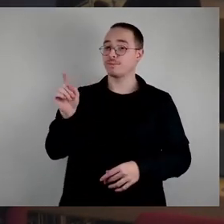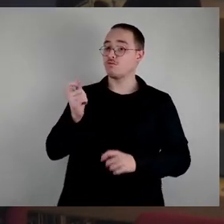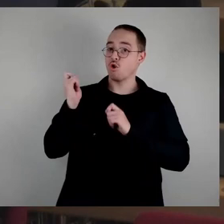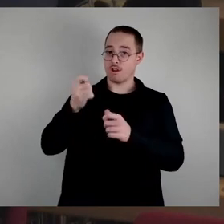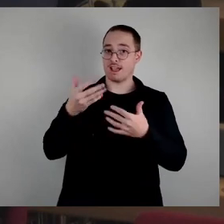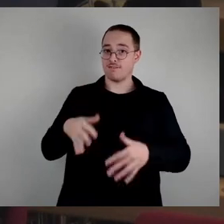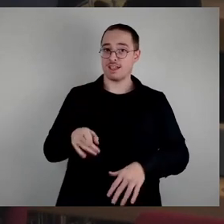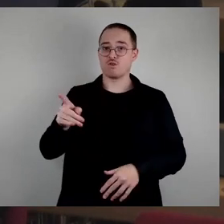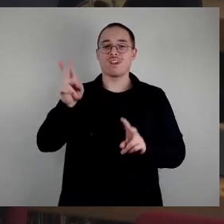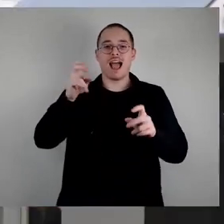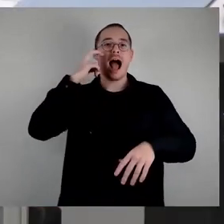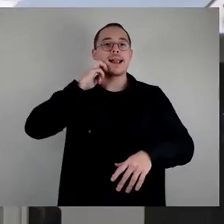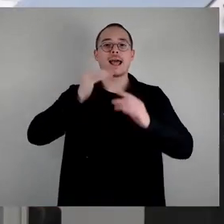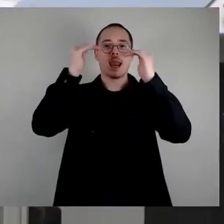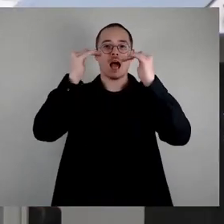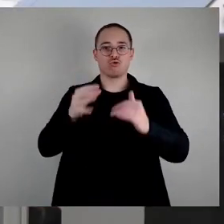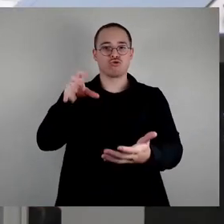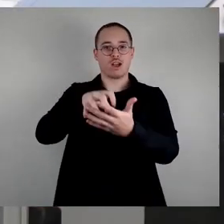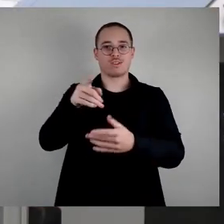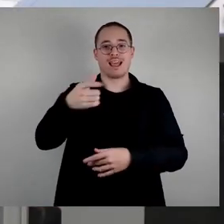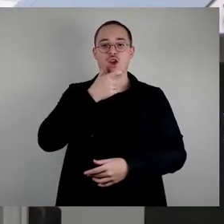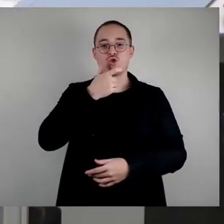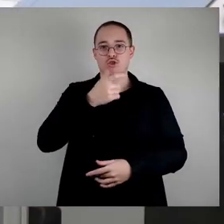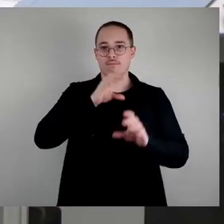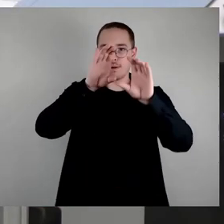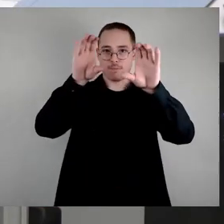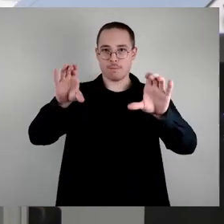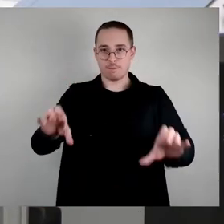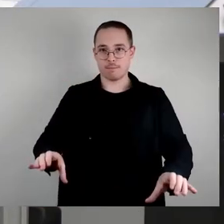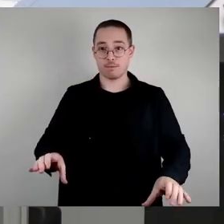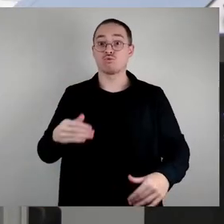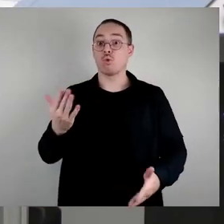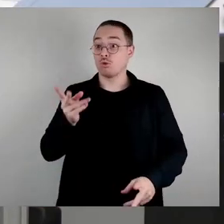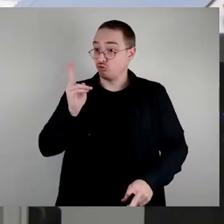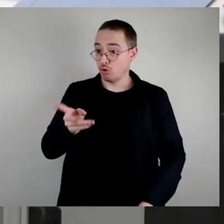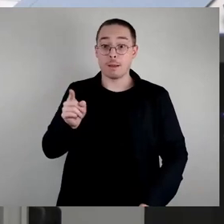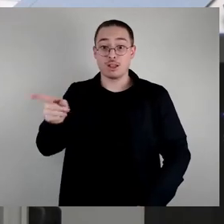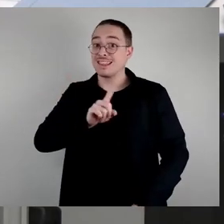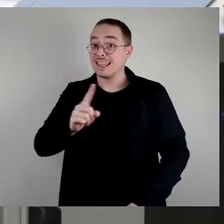einzubauen. Aber was Sie unterschlagen haben, der ist von mir gekommen, der Vorschlag. Doch.